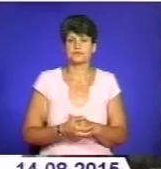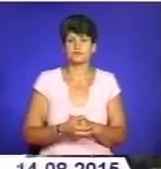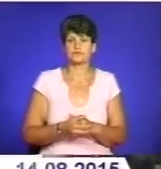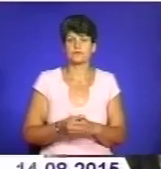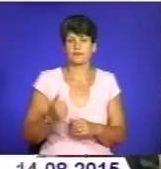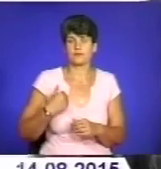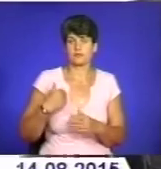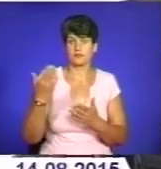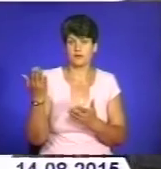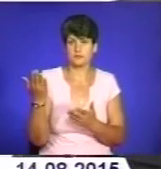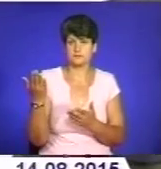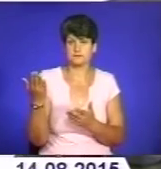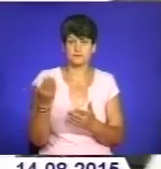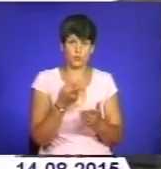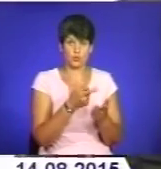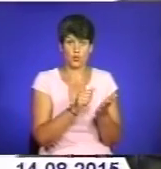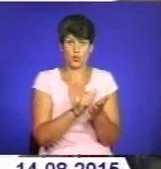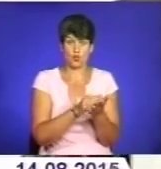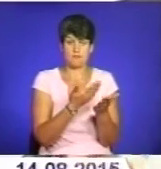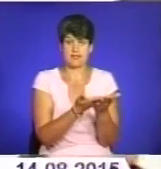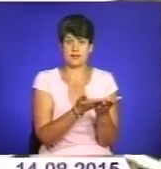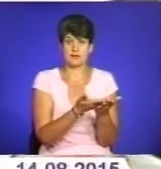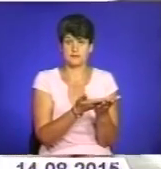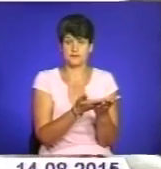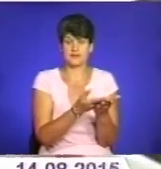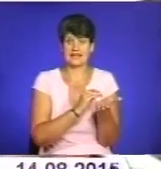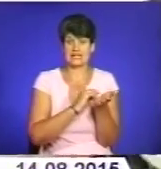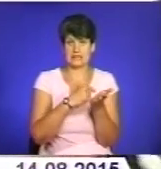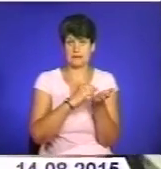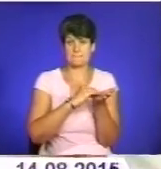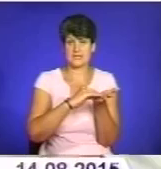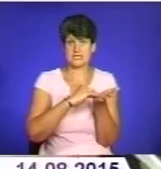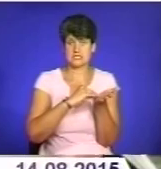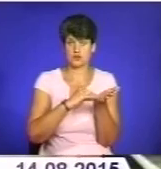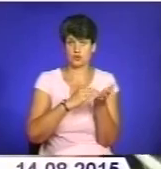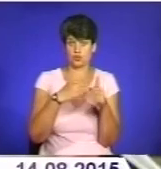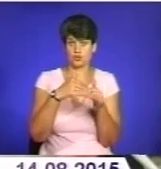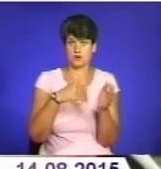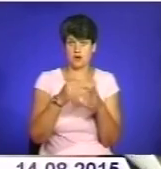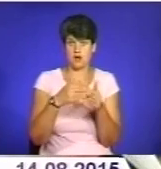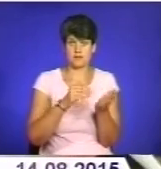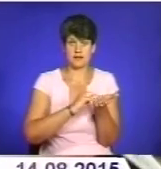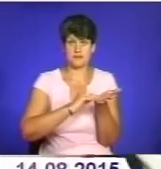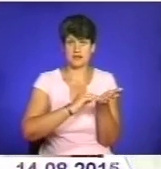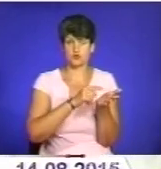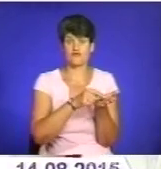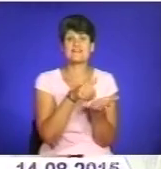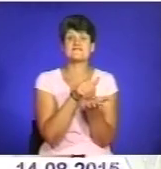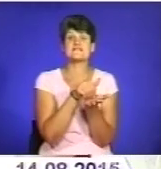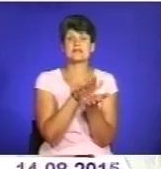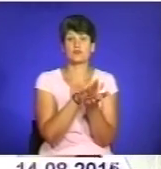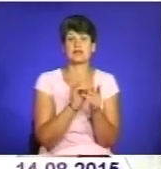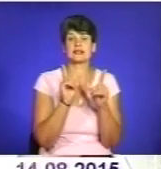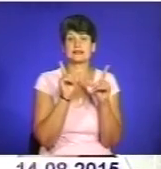України. От документ, де чітко написано, власноручно їм написано, що він відмовляється